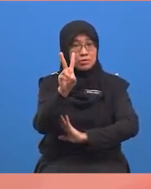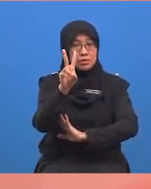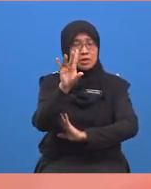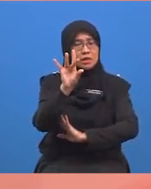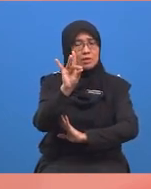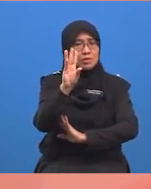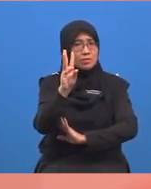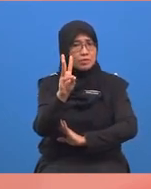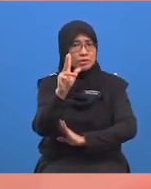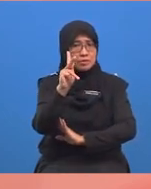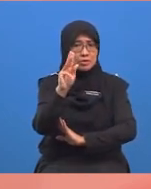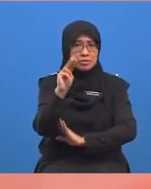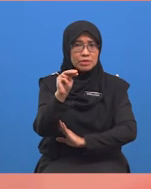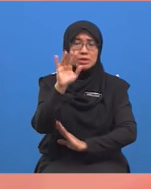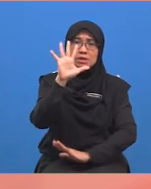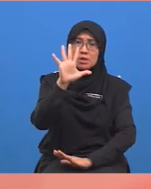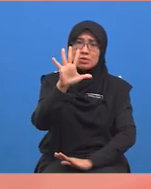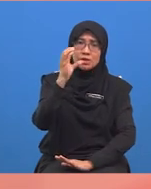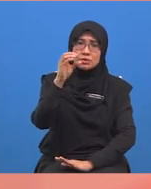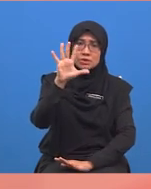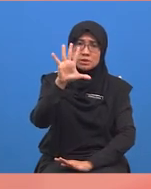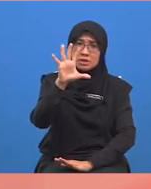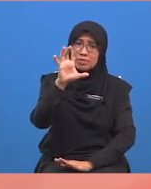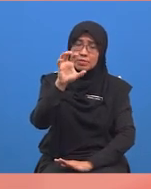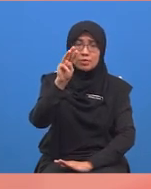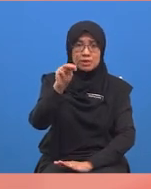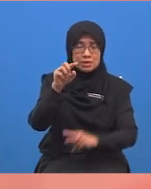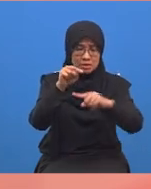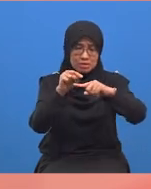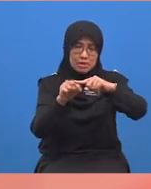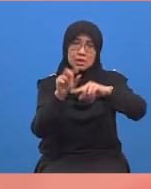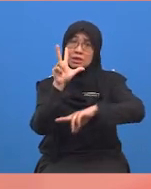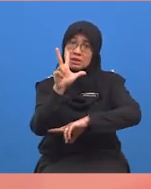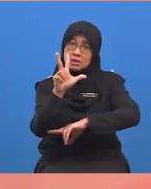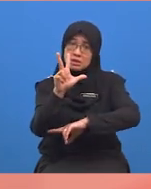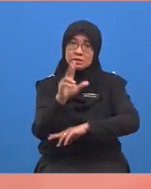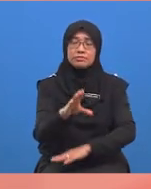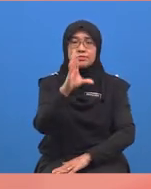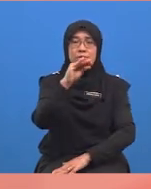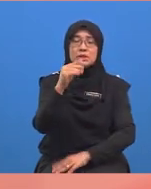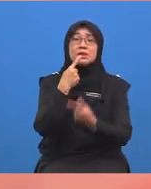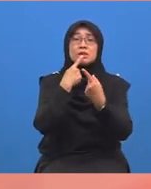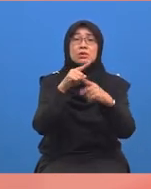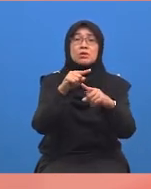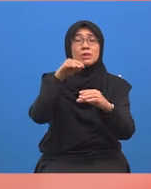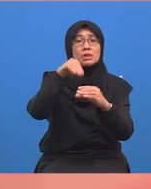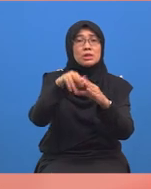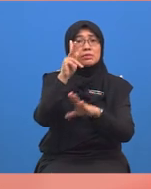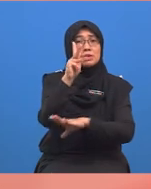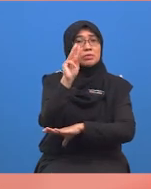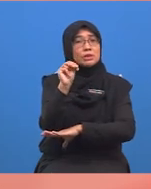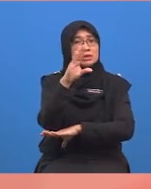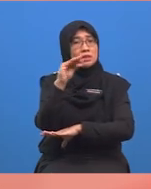puluh enam kilometer dua ratus lima puluh meter bahagi tiga. Dan jawapannya dalam kilometer